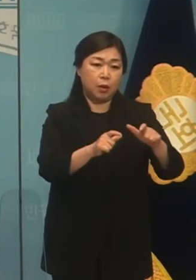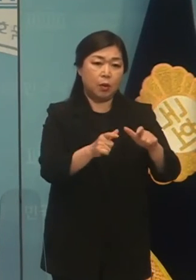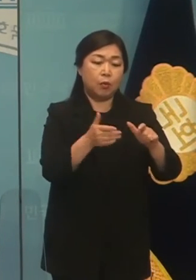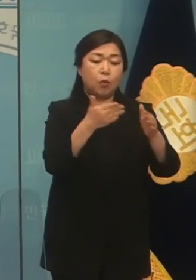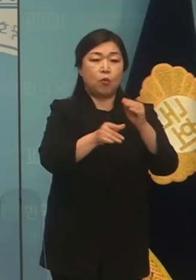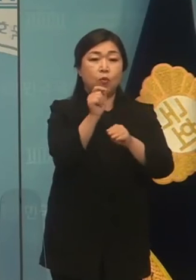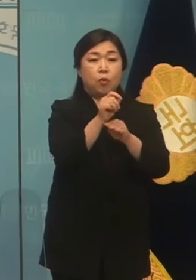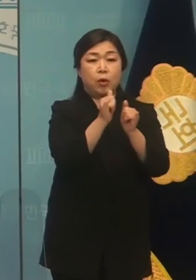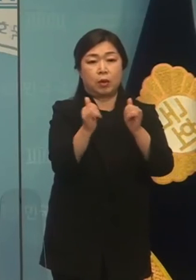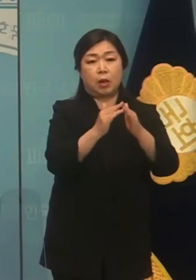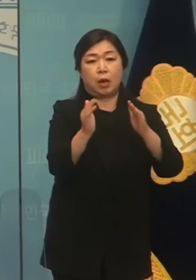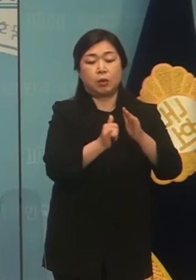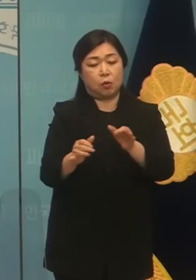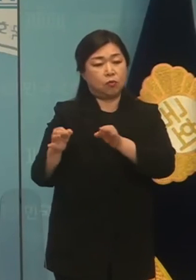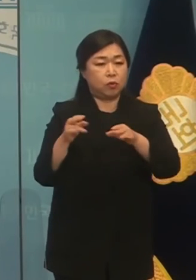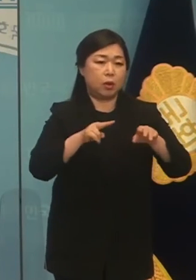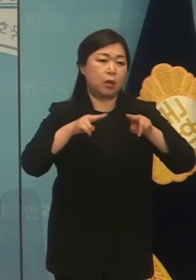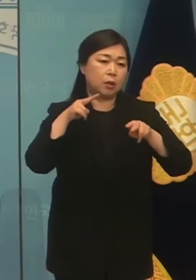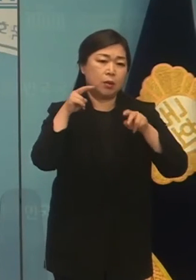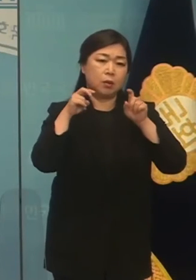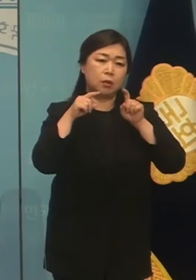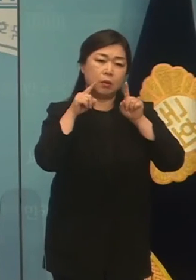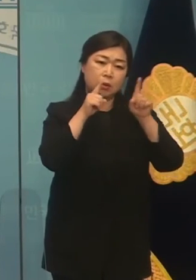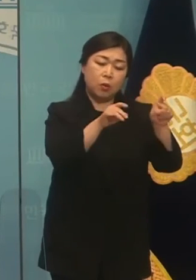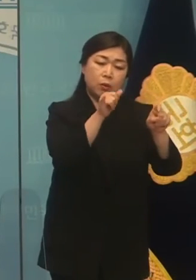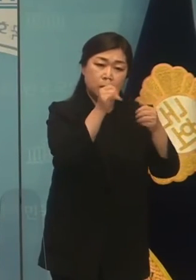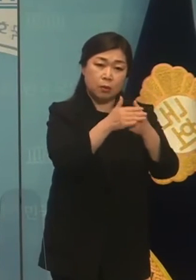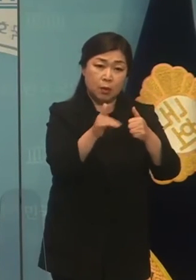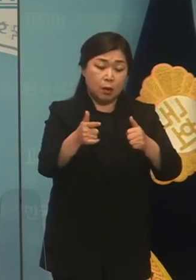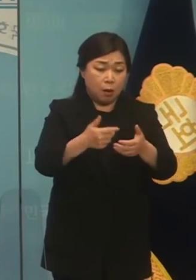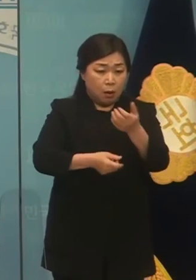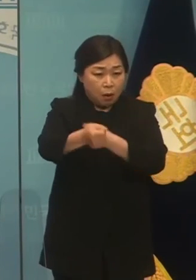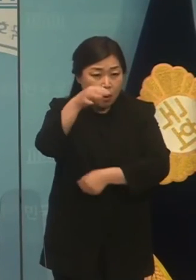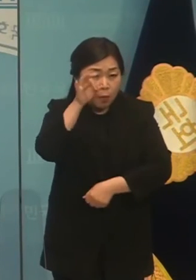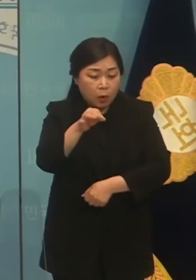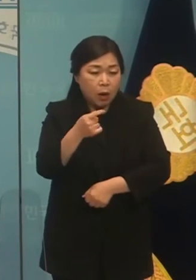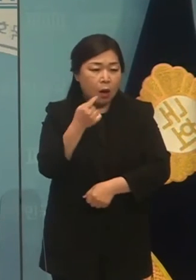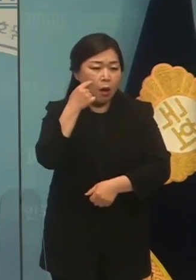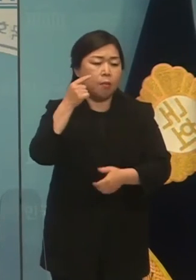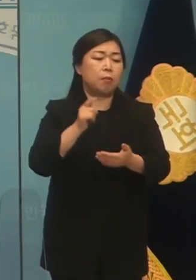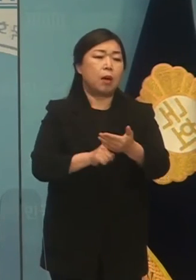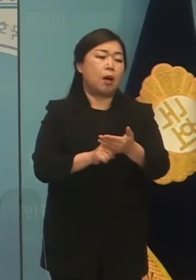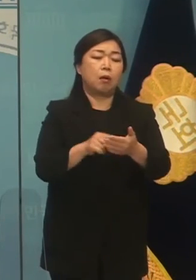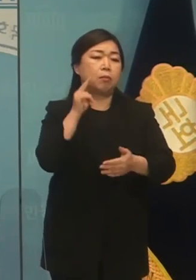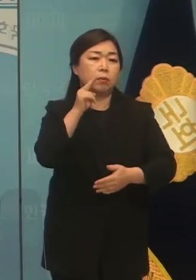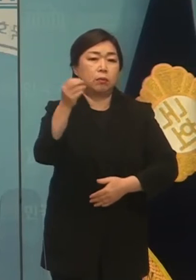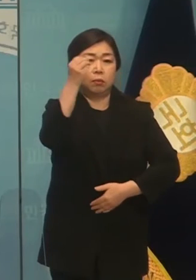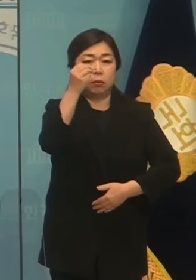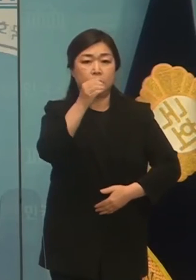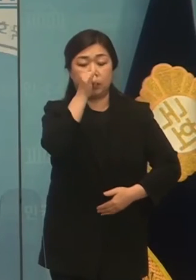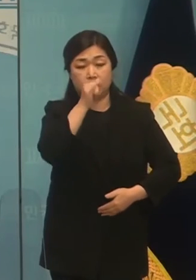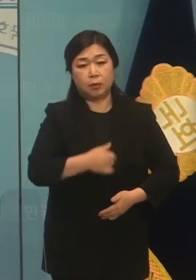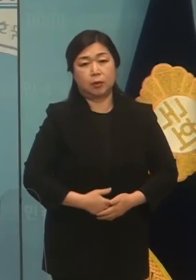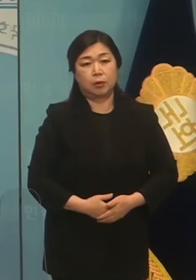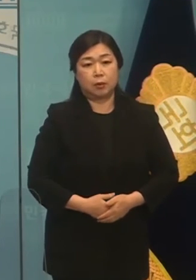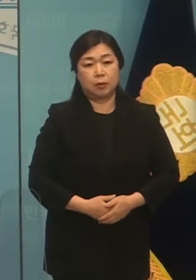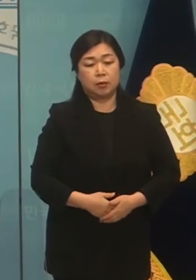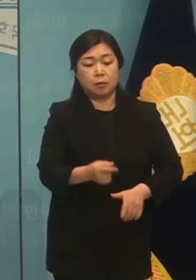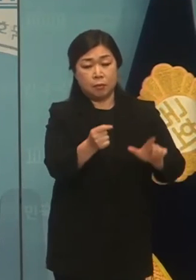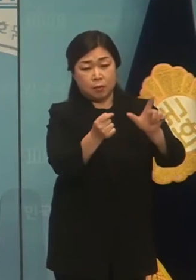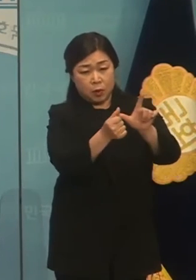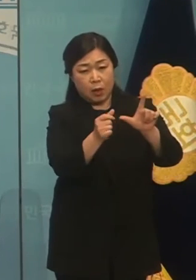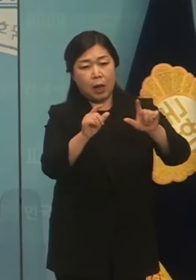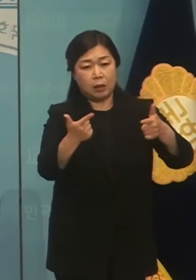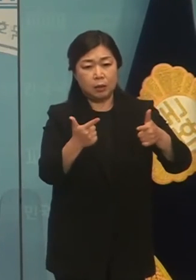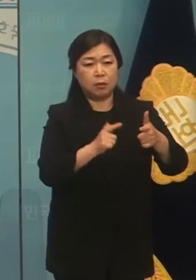등의 투기 의혹이 공마줄기였듯 드러나고 있습니다. 빈산에 일갈 것이라는 국민의 우심은 날로